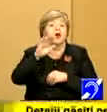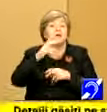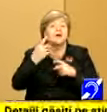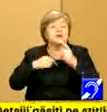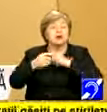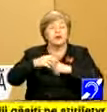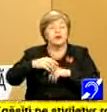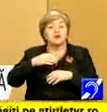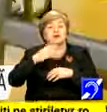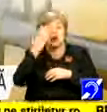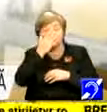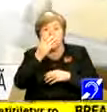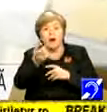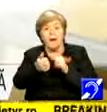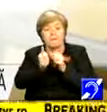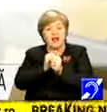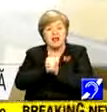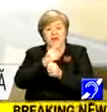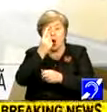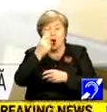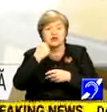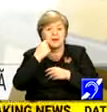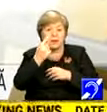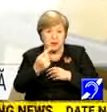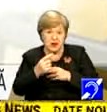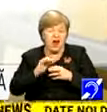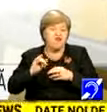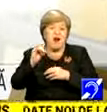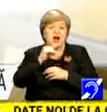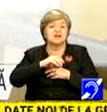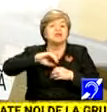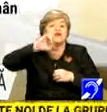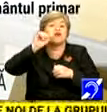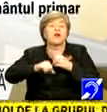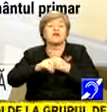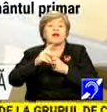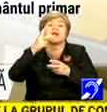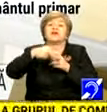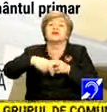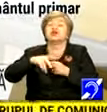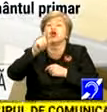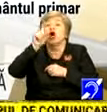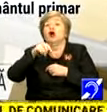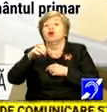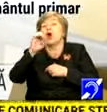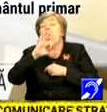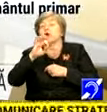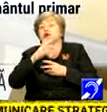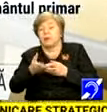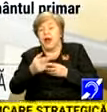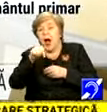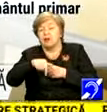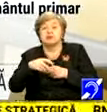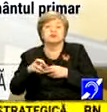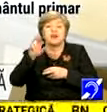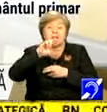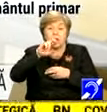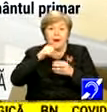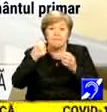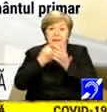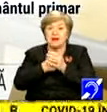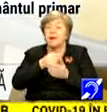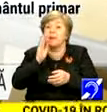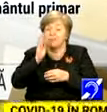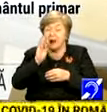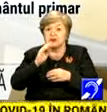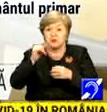în bănci mai devreme cu o săptămână din cauza vacanței forțate de la sfârșitul lunii octombrie. Până pe 14 ianuarie, copiii vor recupera ce au